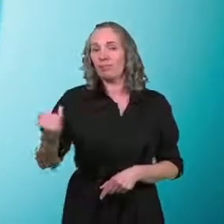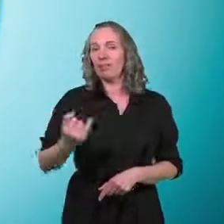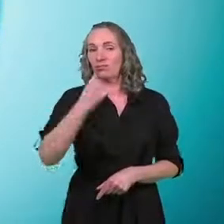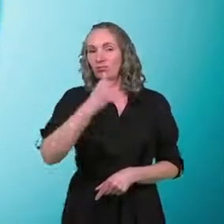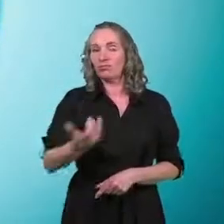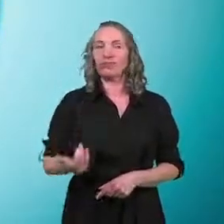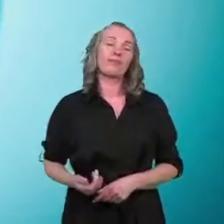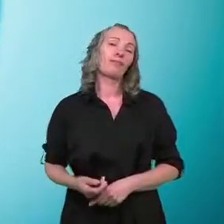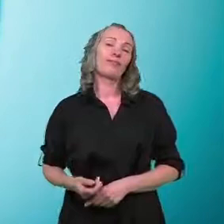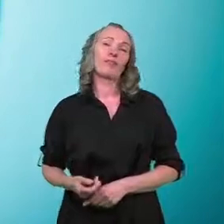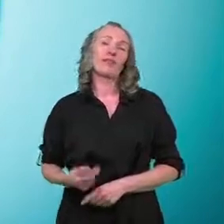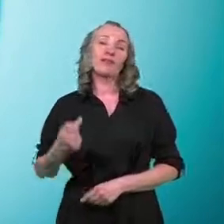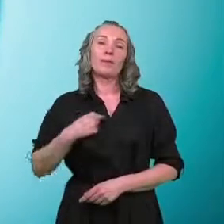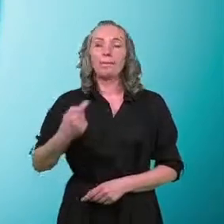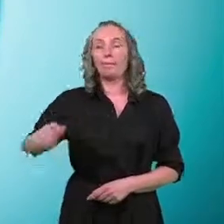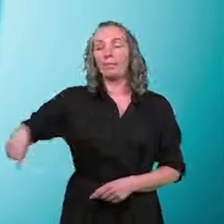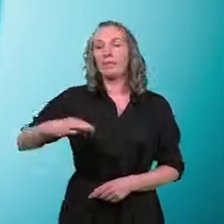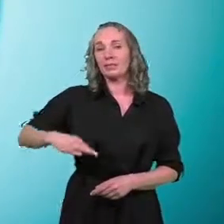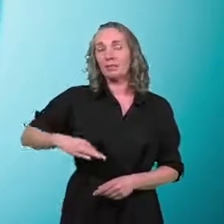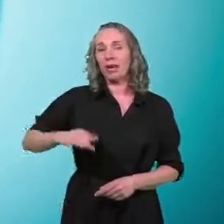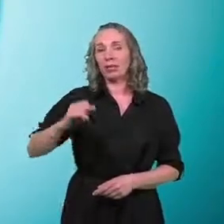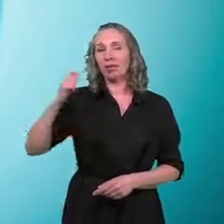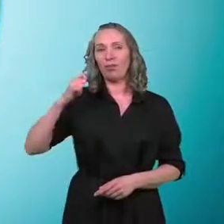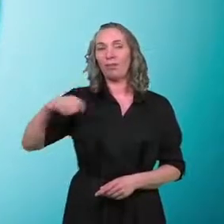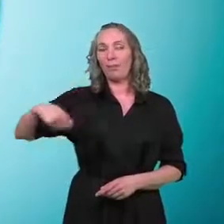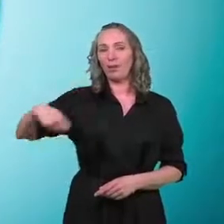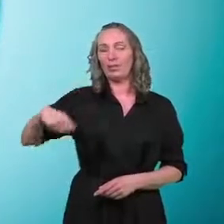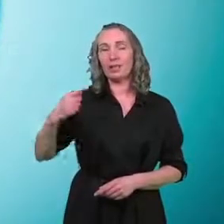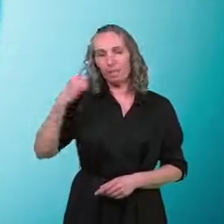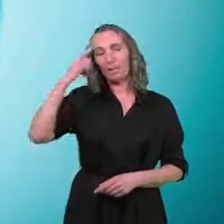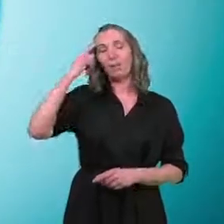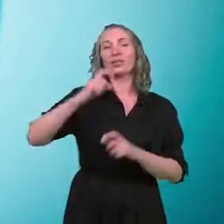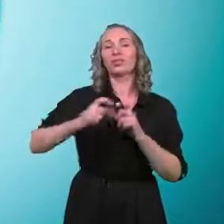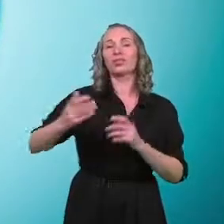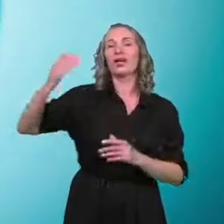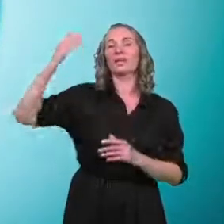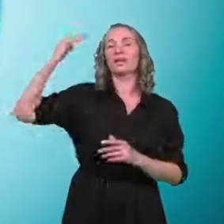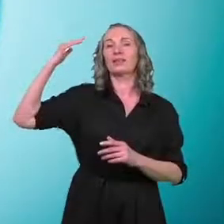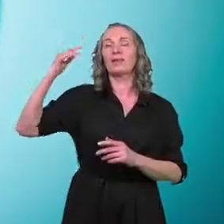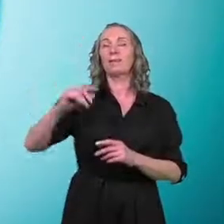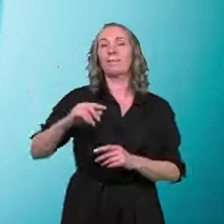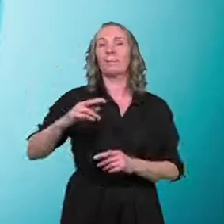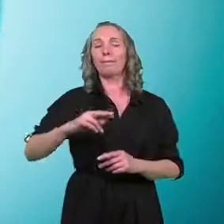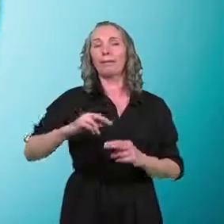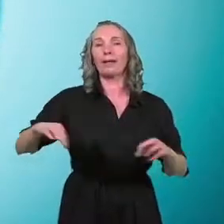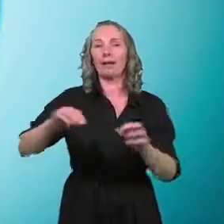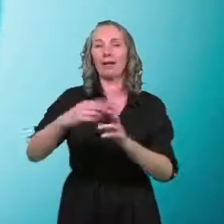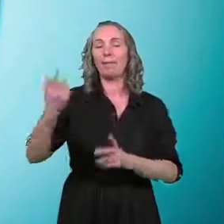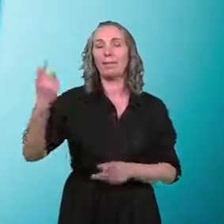dzieci. My z panią prezydent jeszcze pamiętamy czasy parlamentarne, kiedy rzeczywiście przez